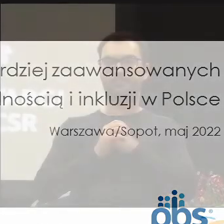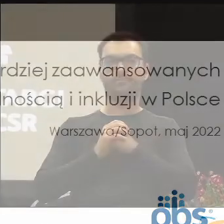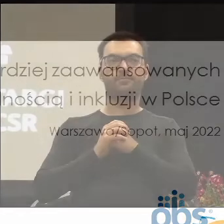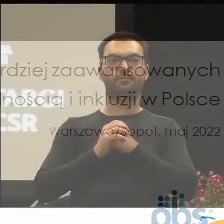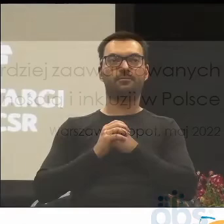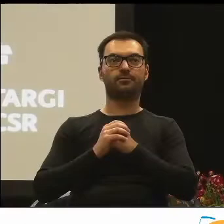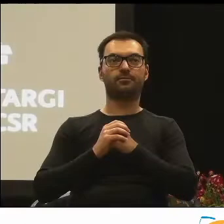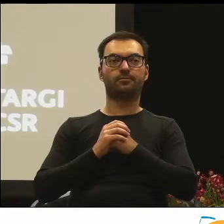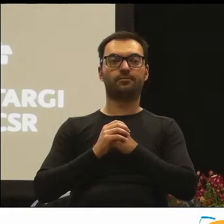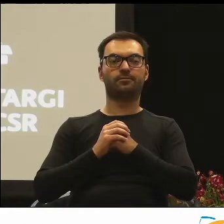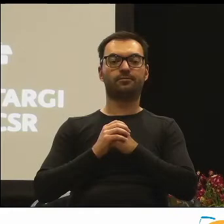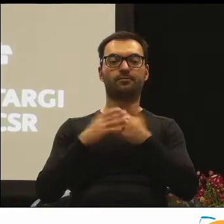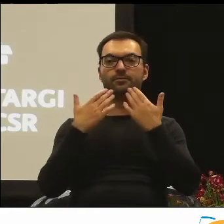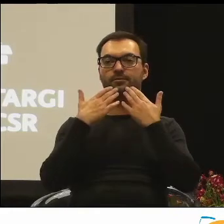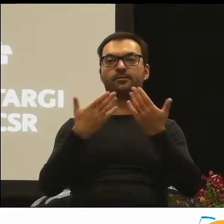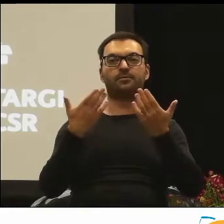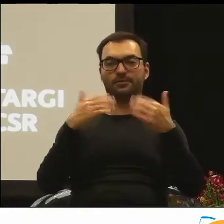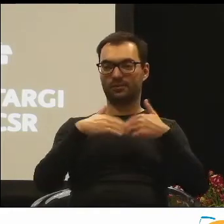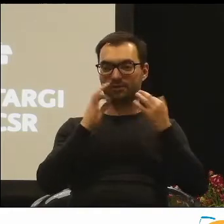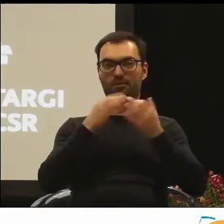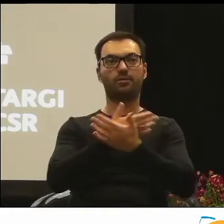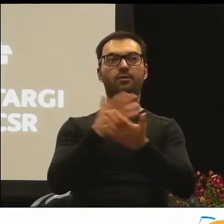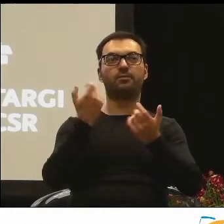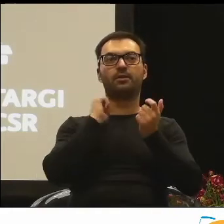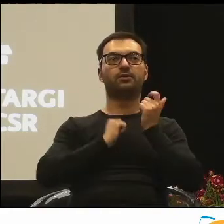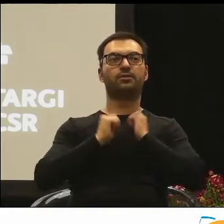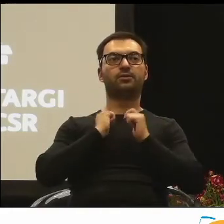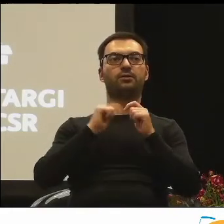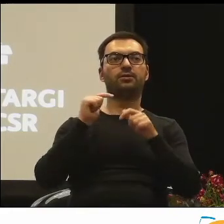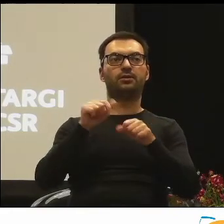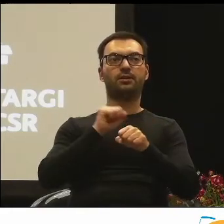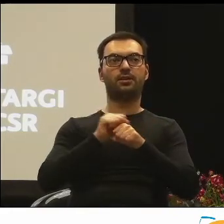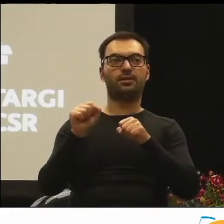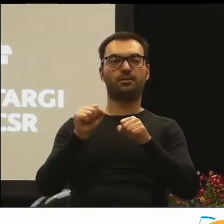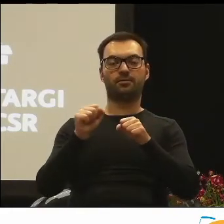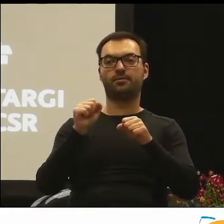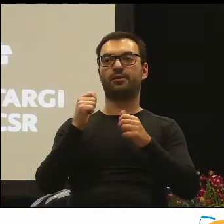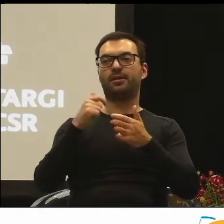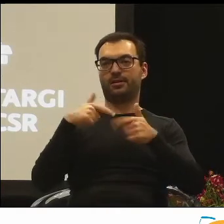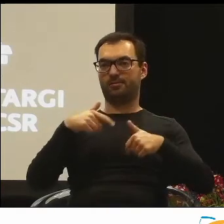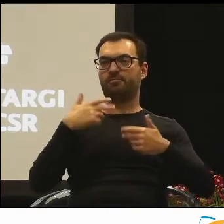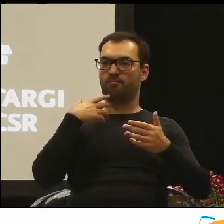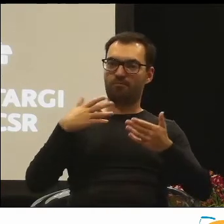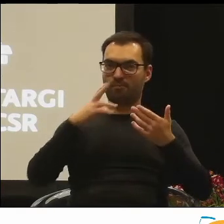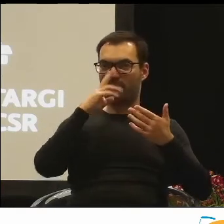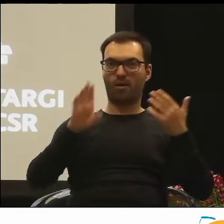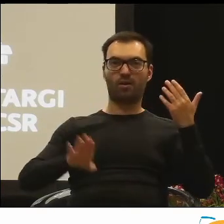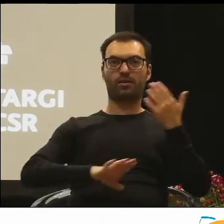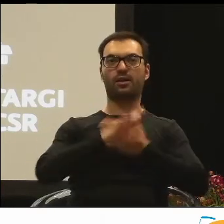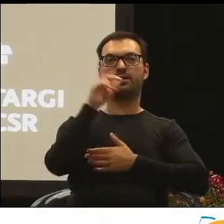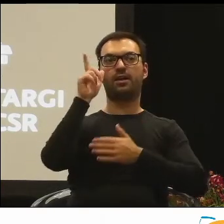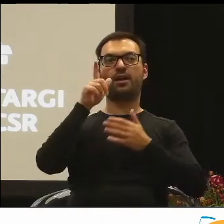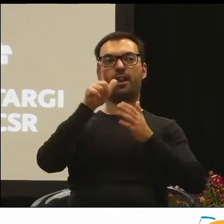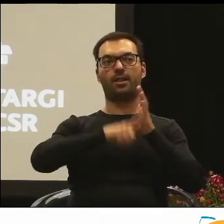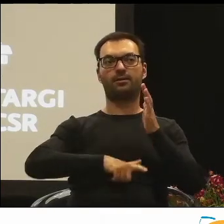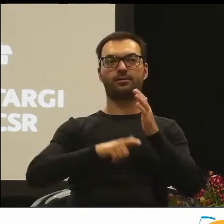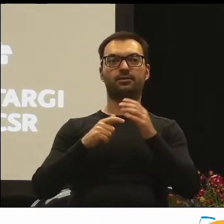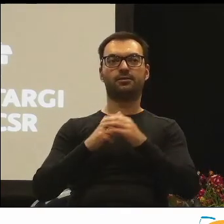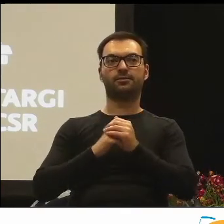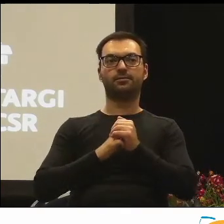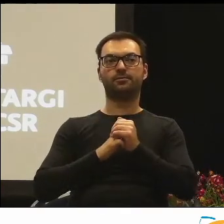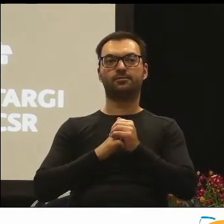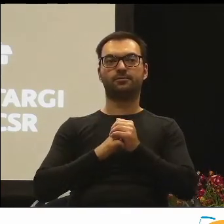Dzień dobry Państwu. To wielka przyjemność przedstawić tę listę. Zanim ją